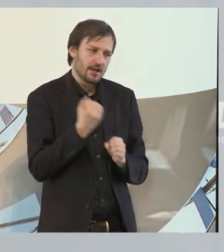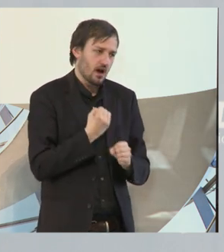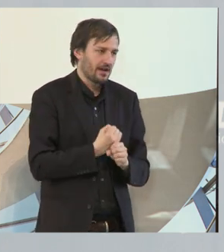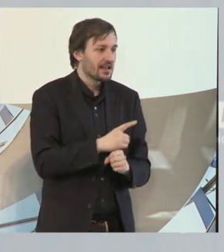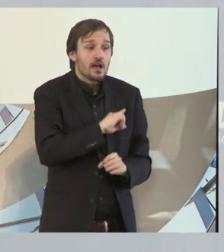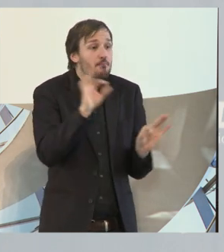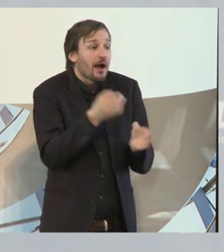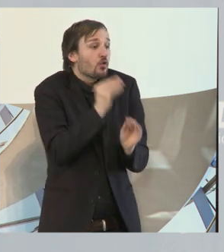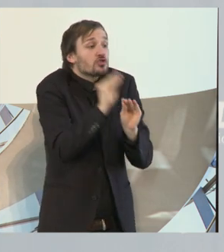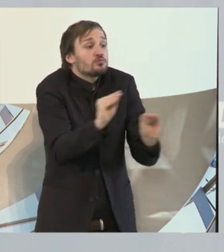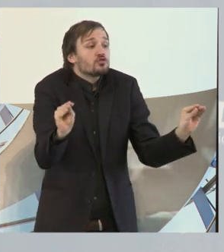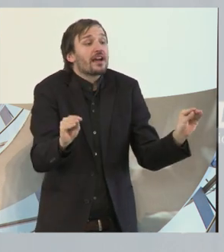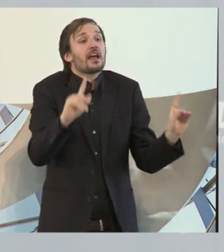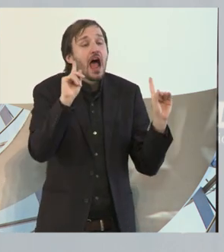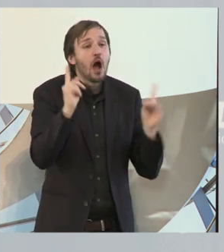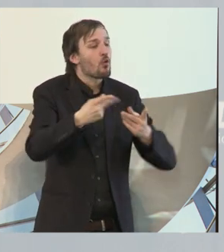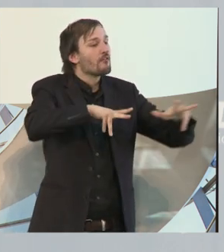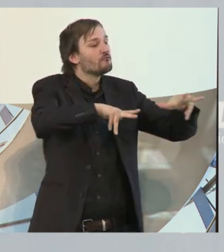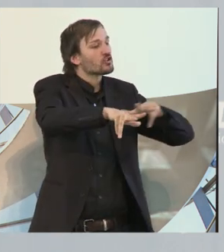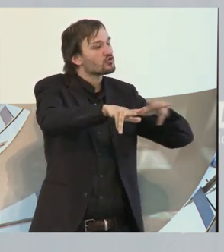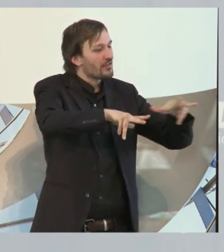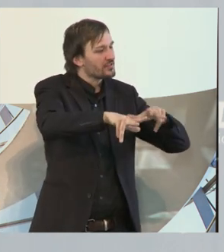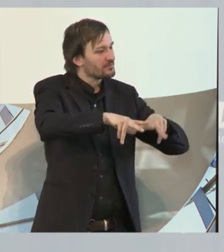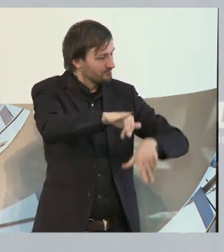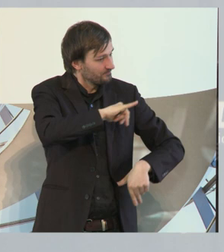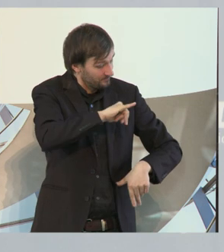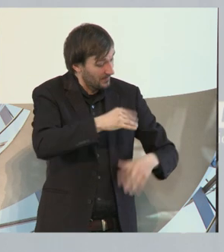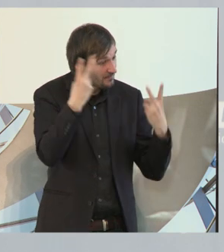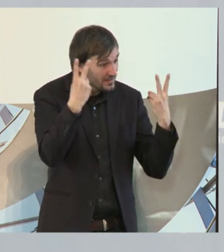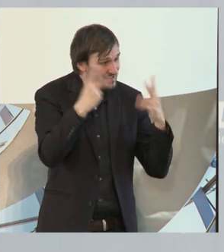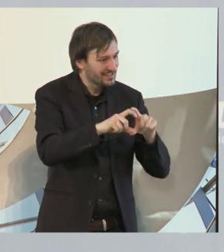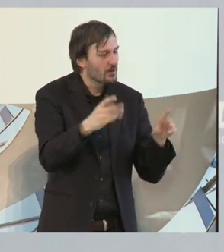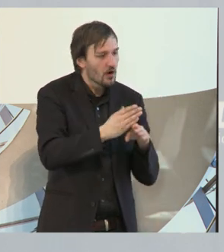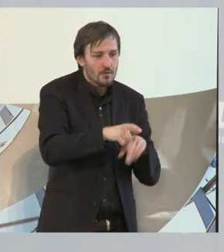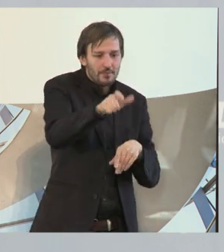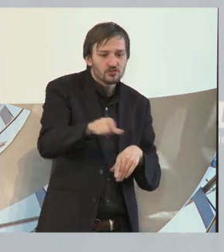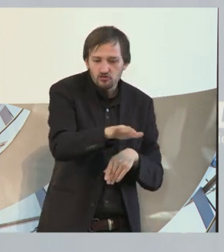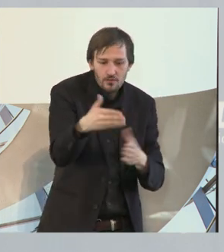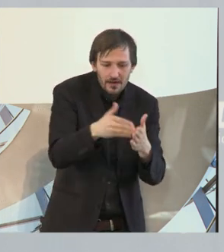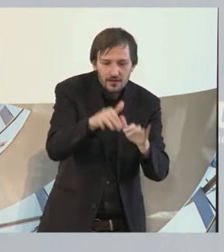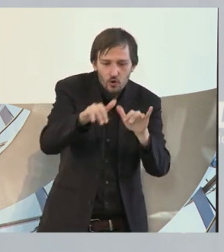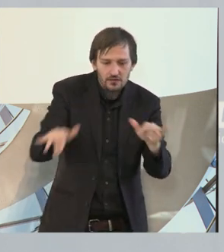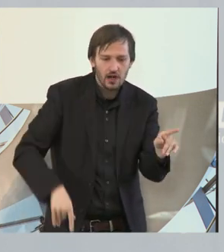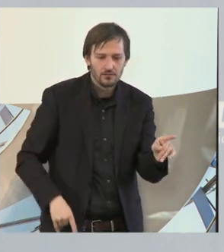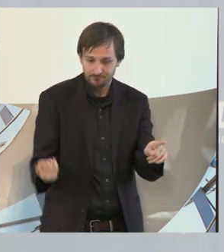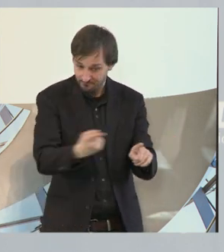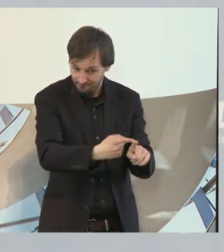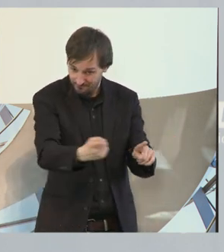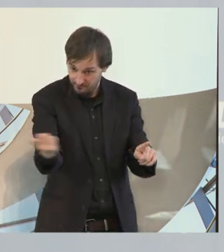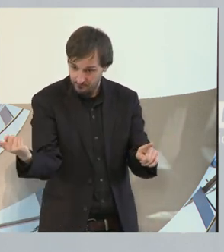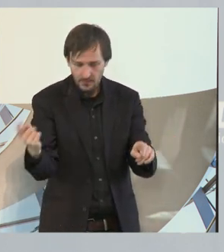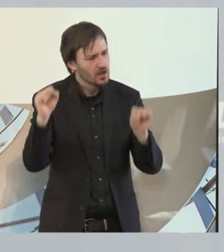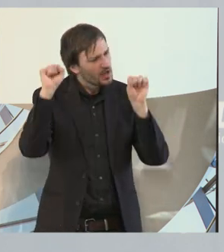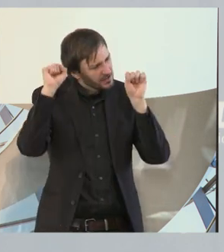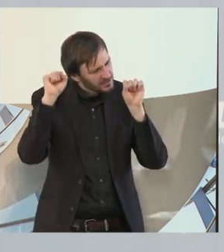hinzuweisen, dass es auch in unserem wirtschaftlichen Interesse liegt, weil auch Menschen mit Behinderungen imstande sind, einen